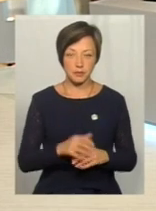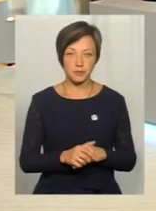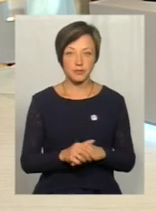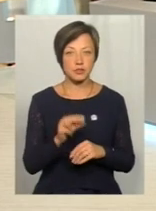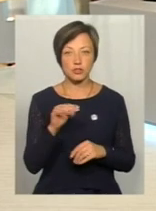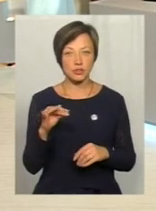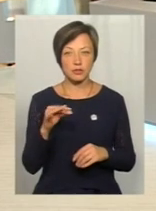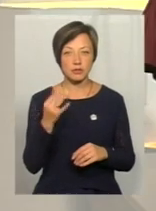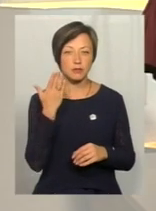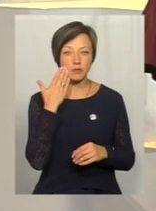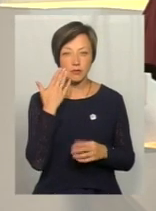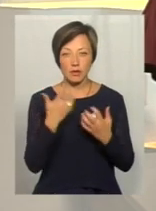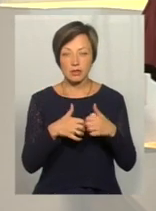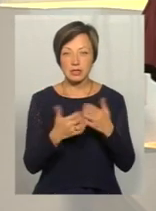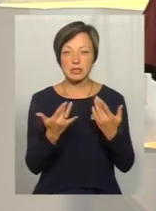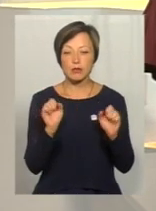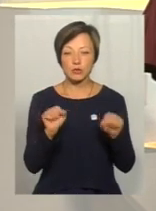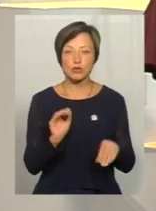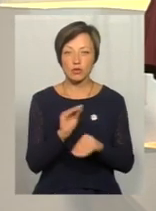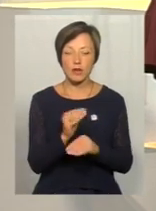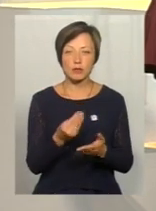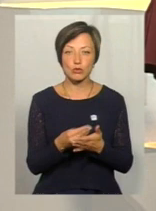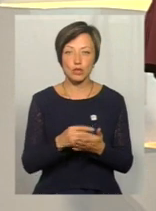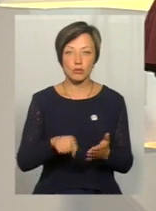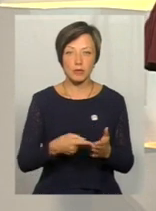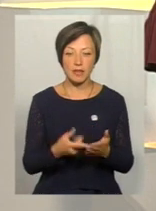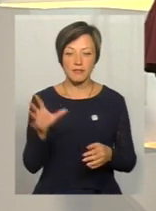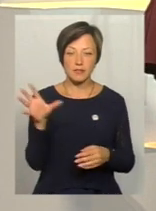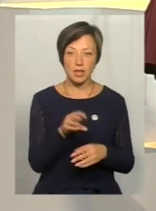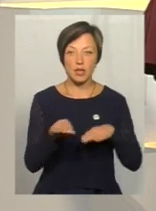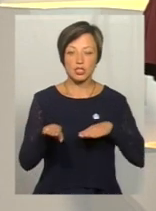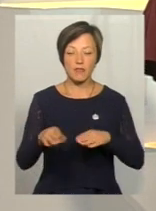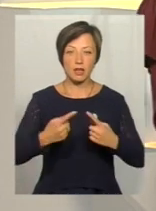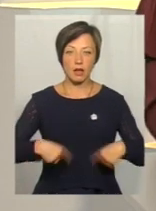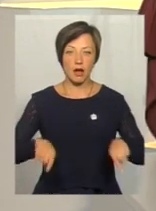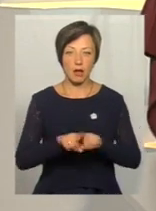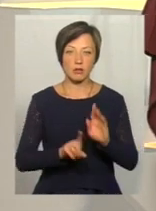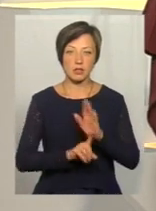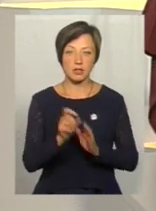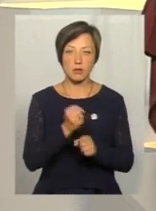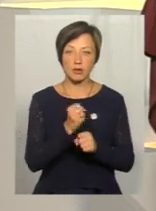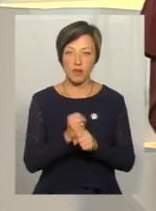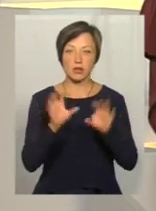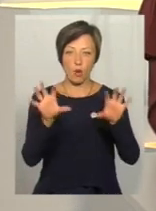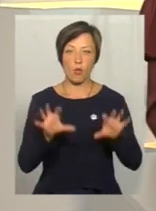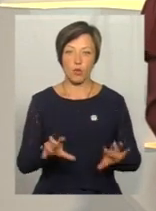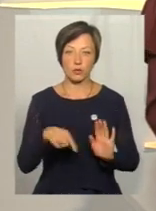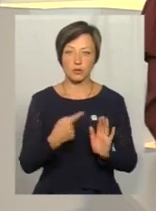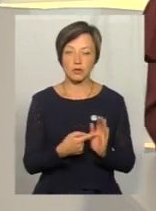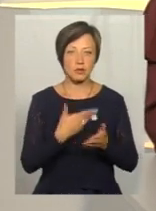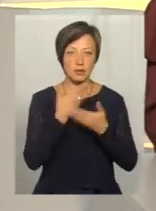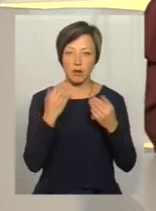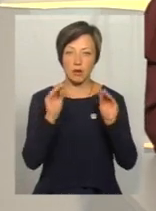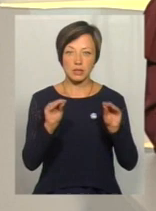чи не прикидали, скільки може додатися до бюджету міста, якщо вся швейна галузь запрацює по-білому? Немаю